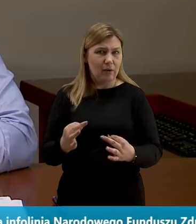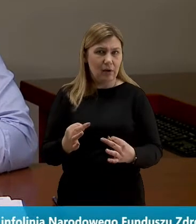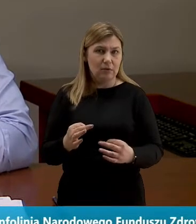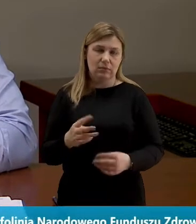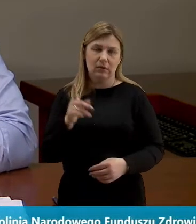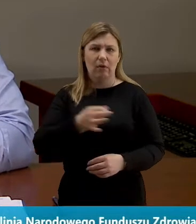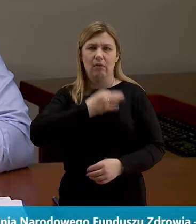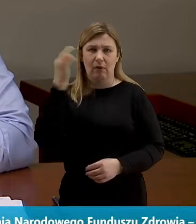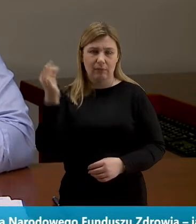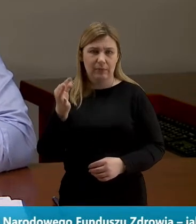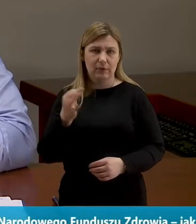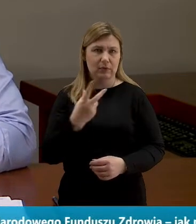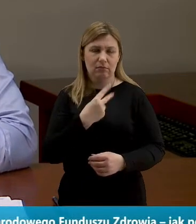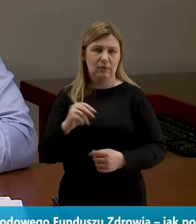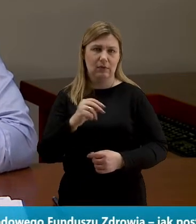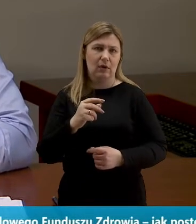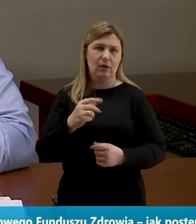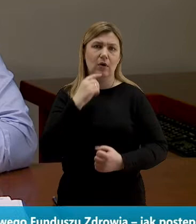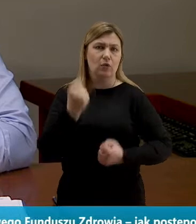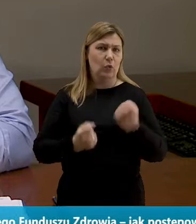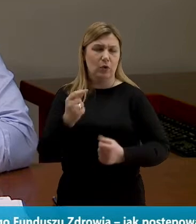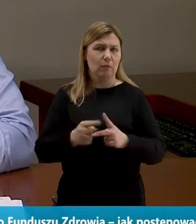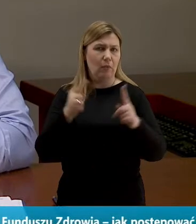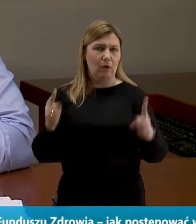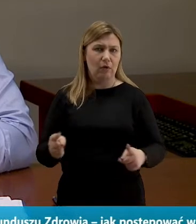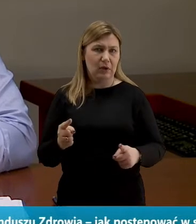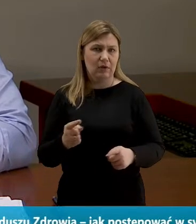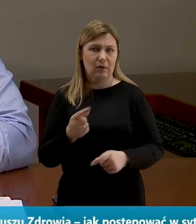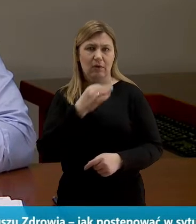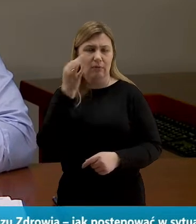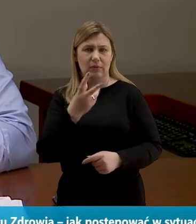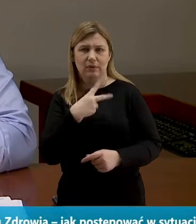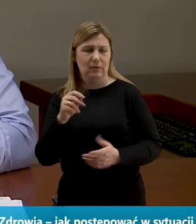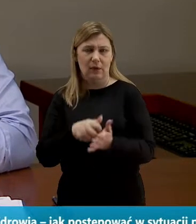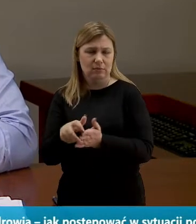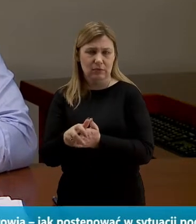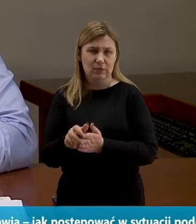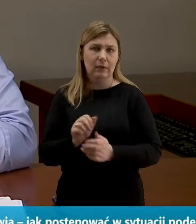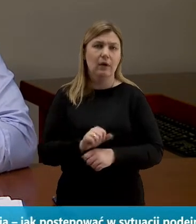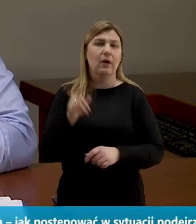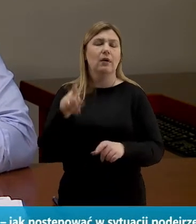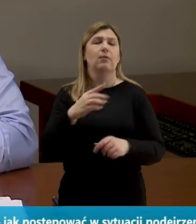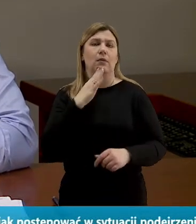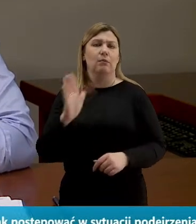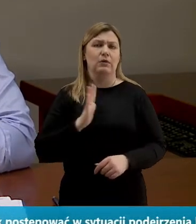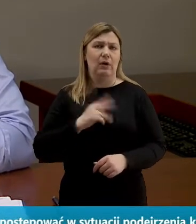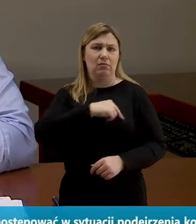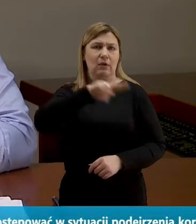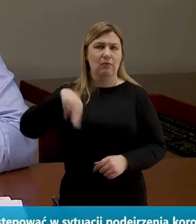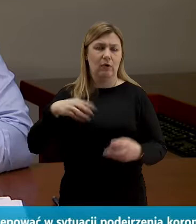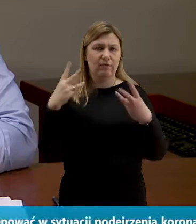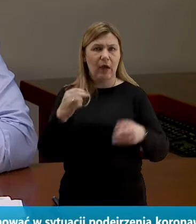to po prostu tego w tym trudnym okresie po prostu nie róbmy ze względu na własne bezpieczeństwo